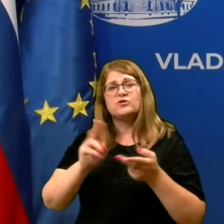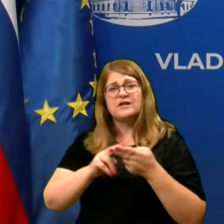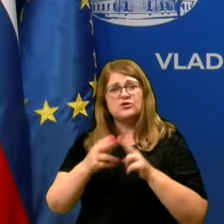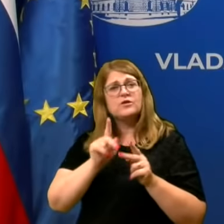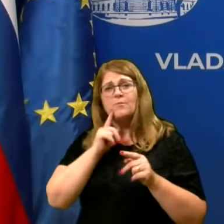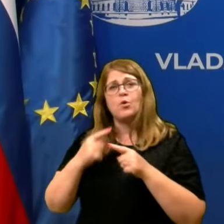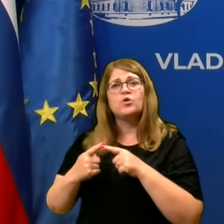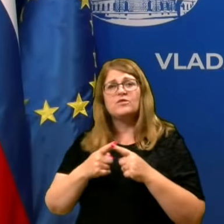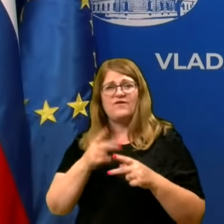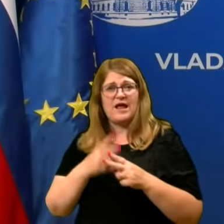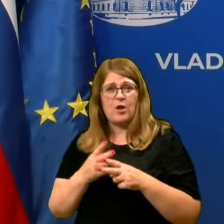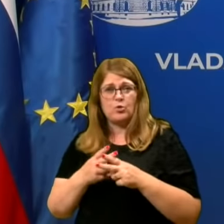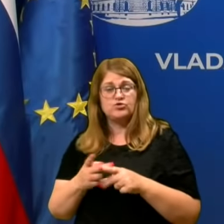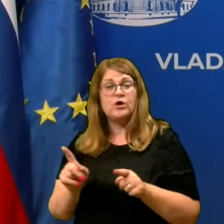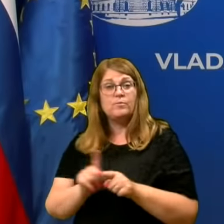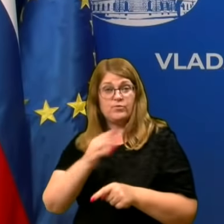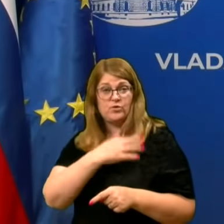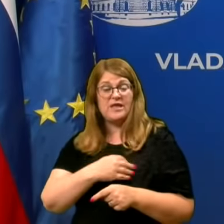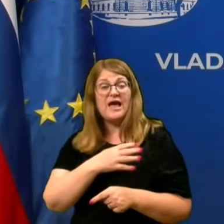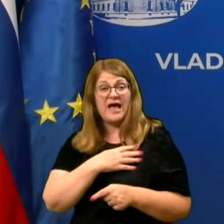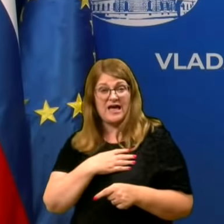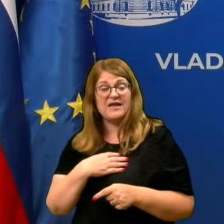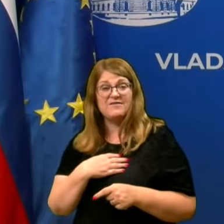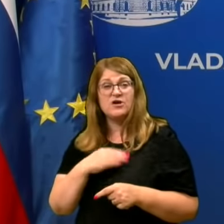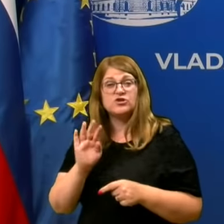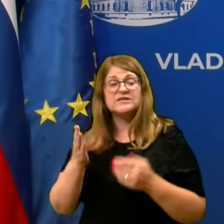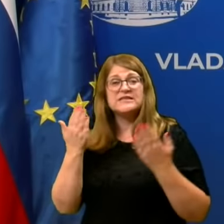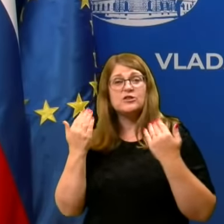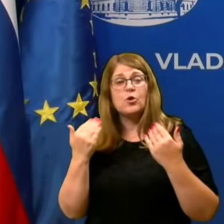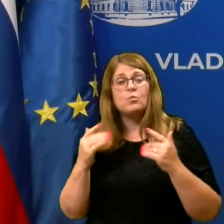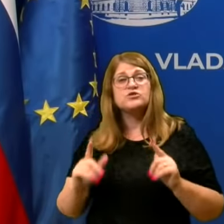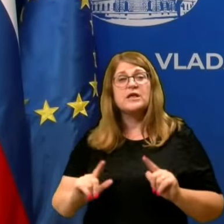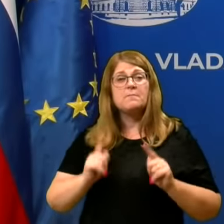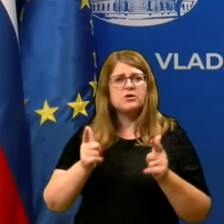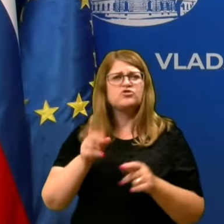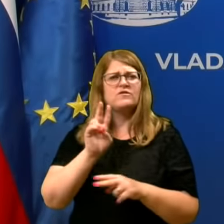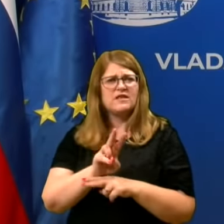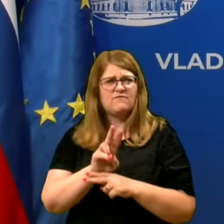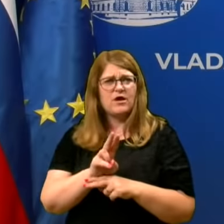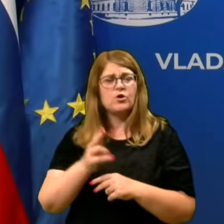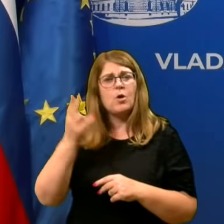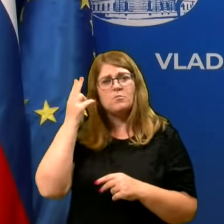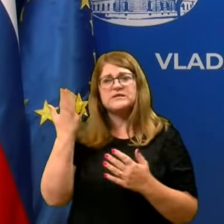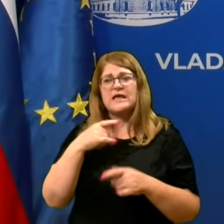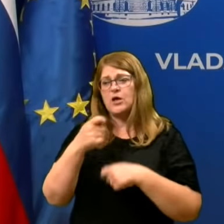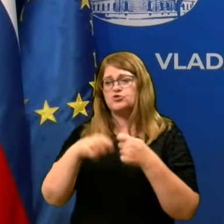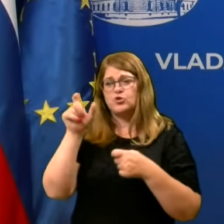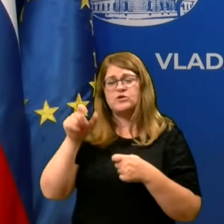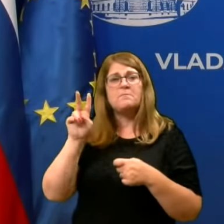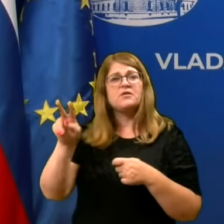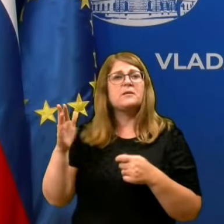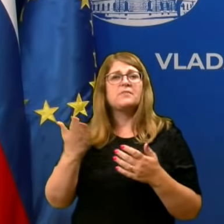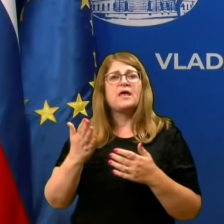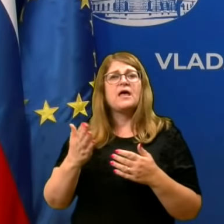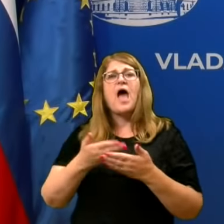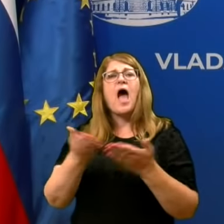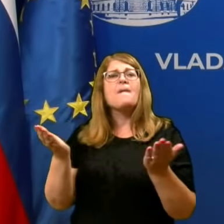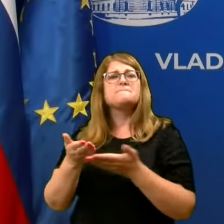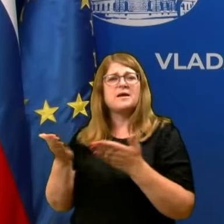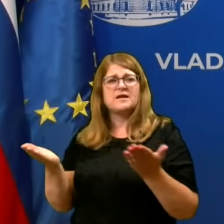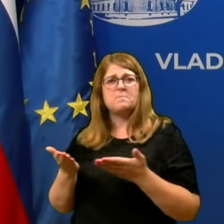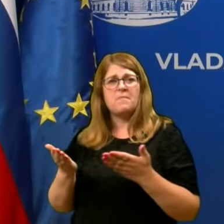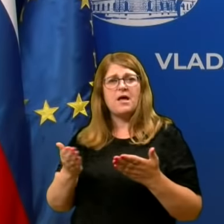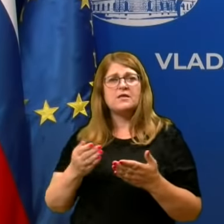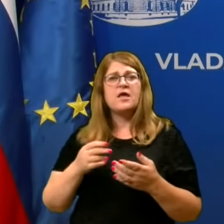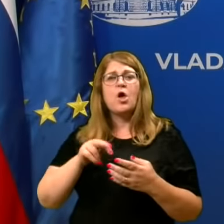tvegeli okužbe. Tudi na Hrvaškem se koncu da dopust preživeti relativno varno, poznam par sodelovcev, ki imajo tam neke apartmaje in